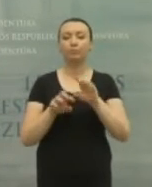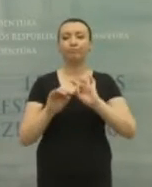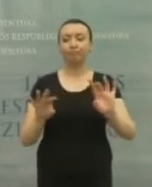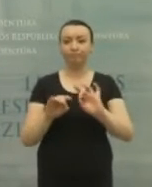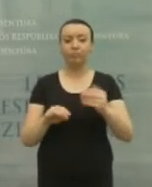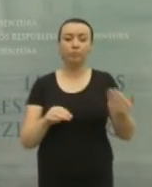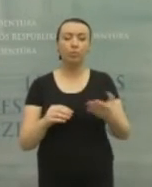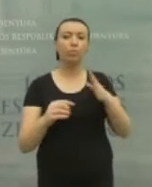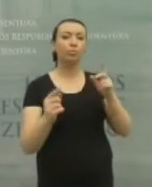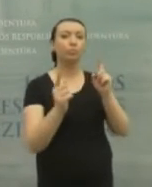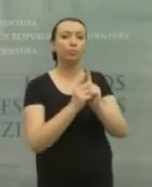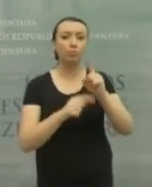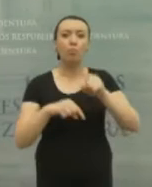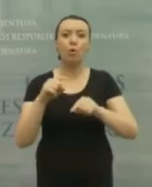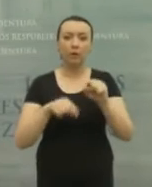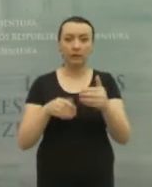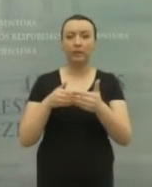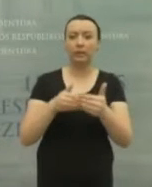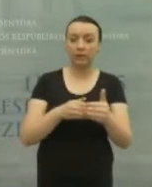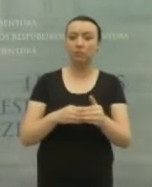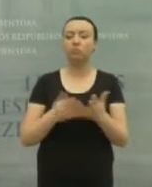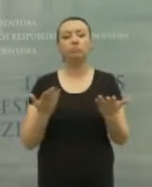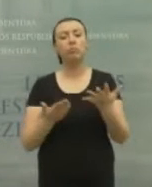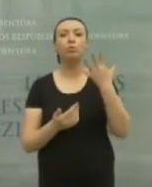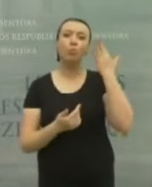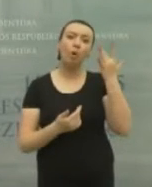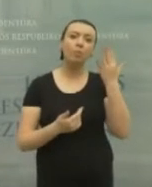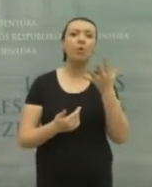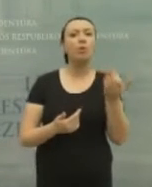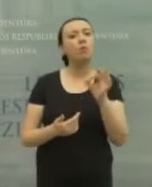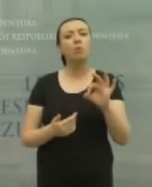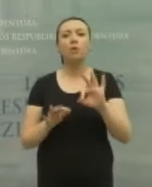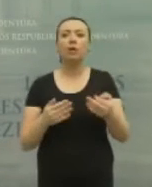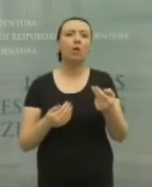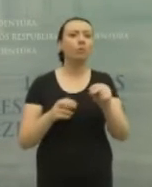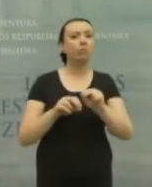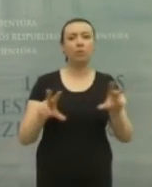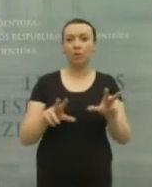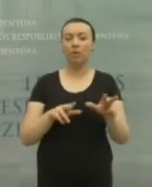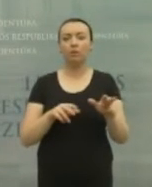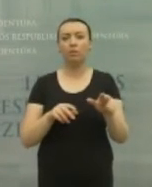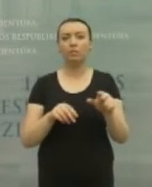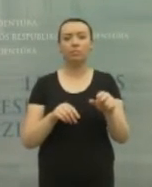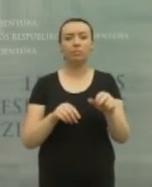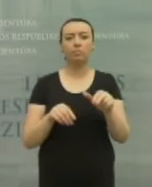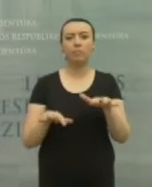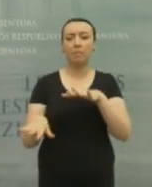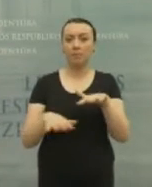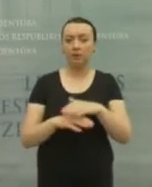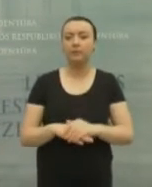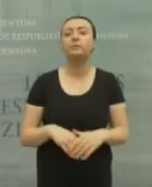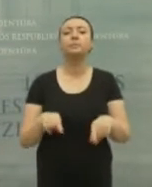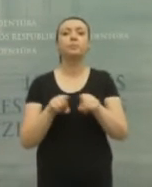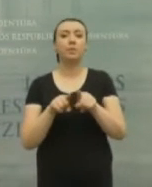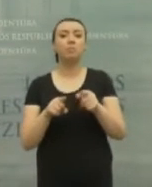gyvai tai yra vausi visų politinių partijų lyderių, kokia yra jų pozicija dėl nepaprastosios padėties įvedimo. Na ir daugiau mažiau